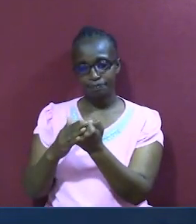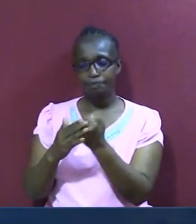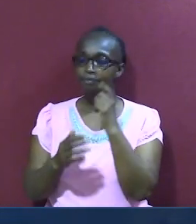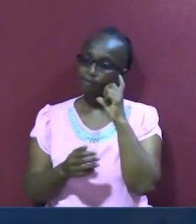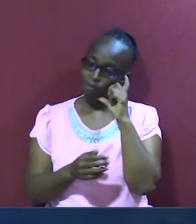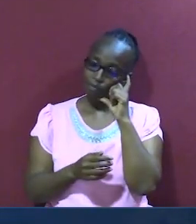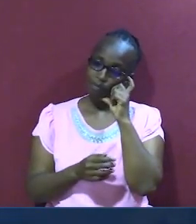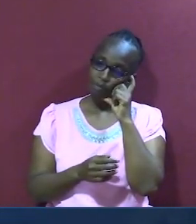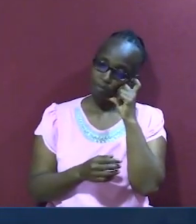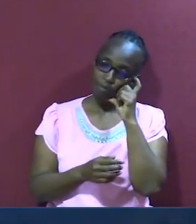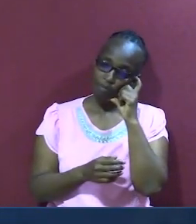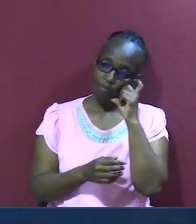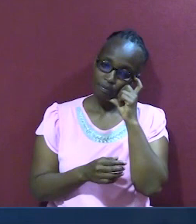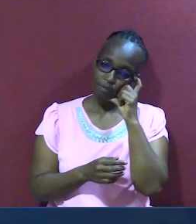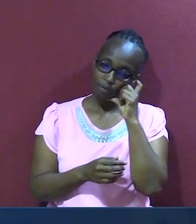kwamba,